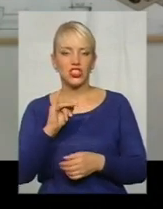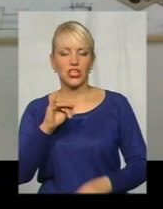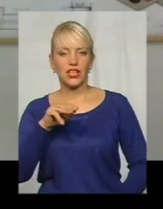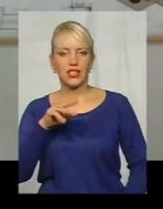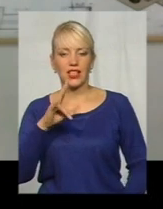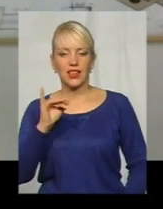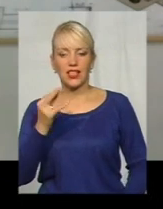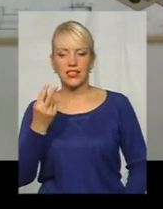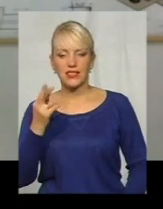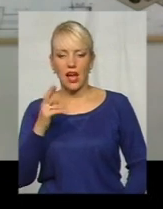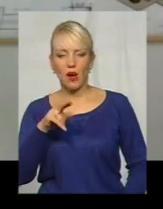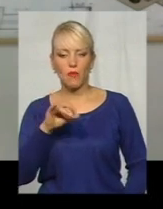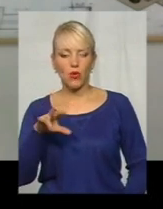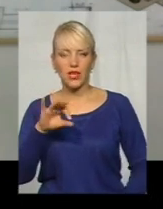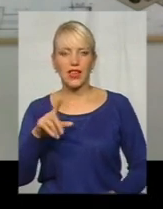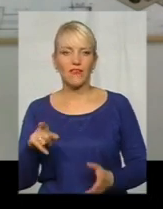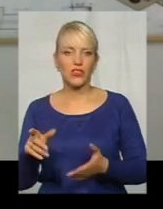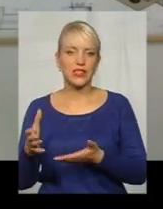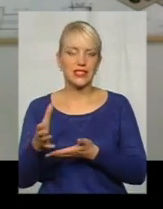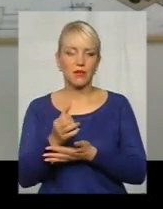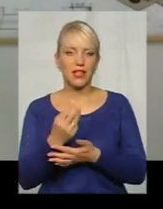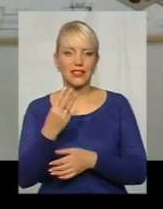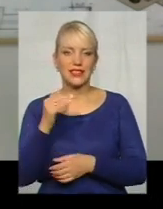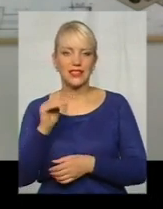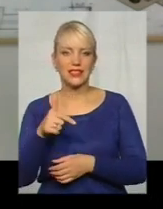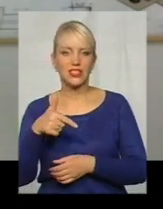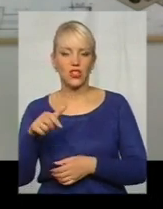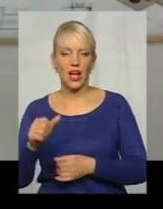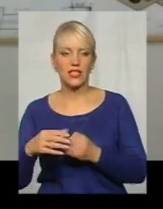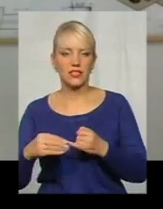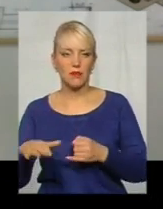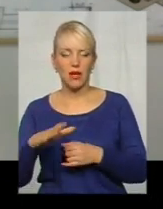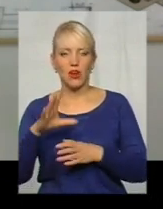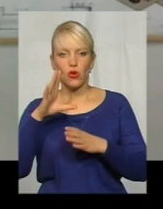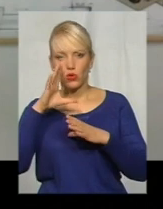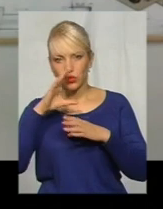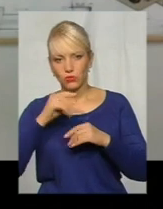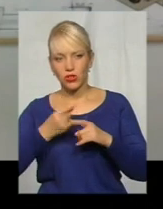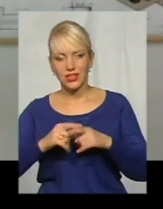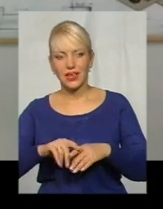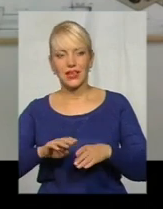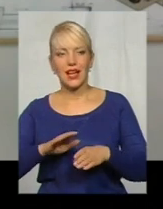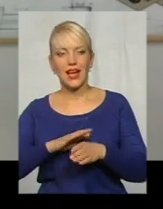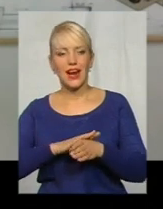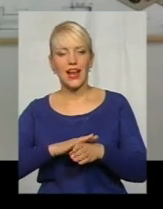трьох тисяч гектарів землі, державних земель, і успішно їх реалізували,